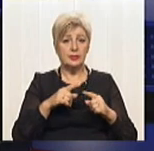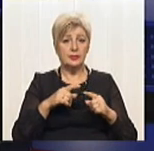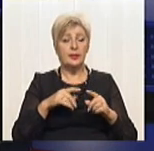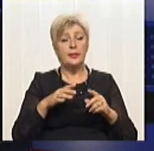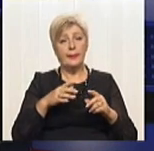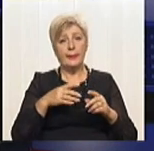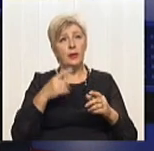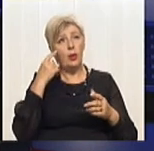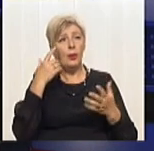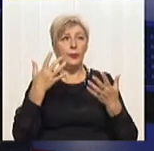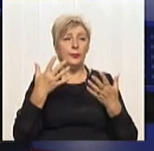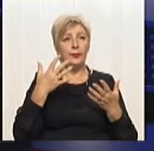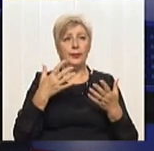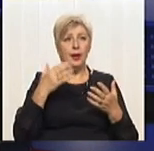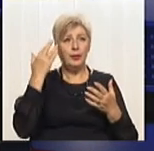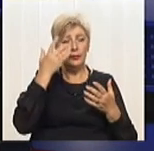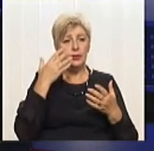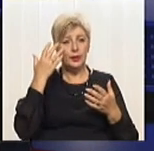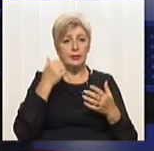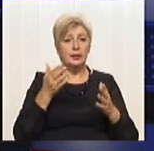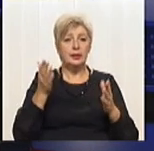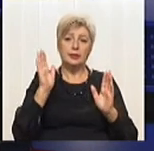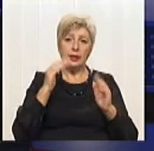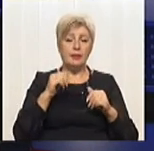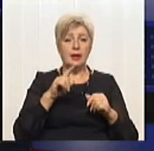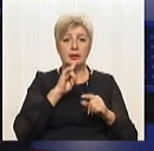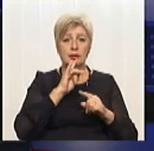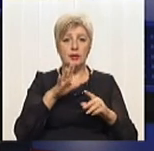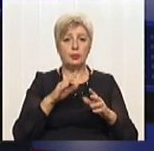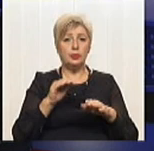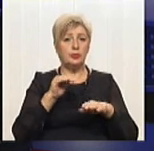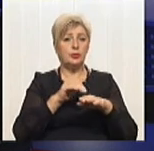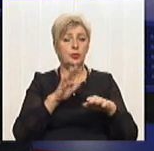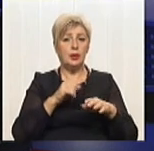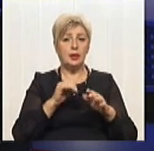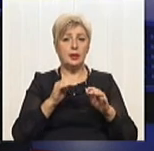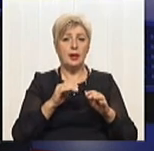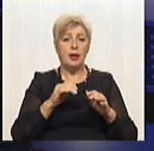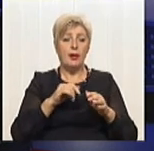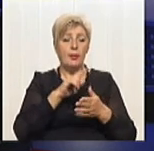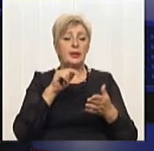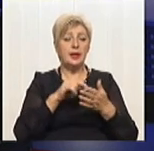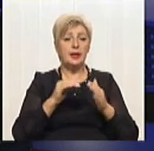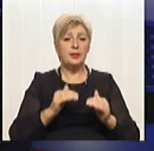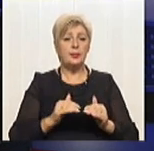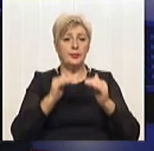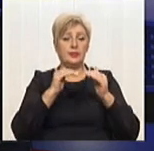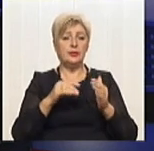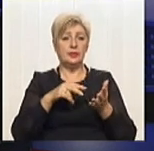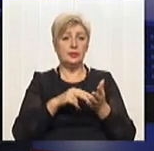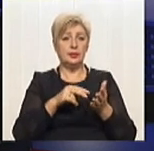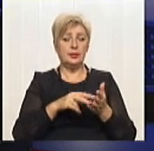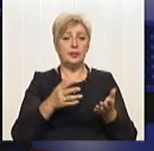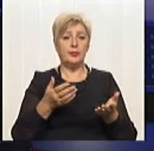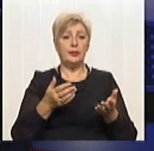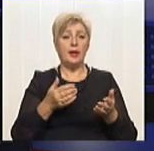будемо чіпати це питання підвищення тарифів, але таким чином ми спотворюємо всю економіку